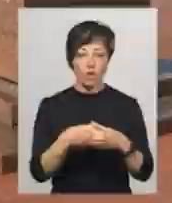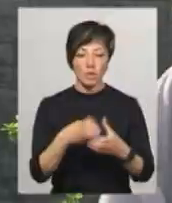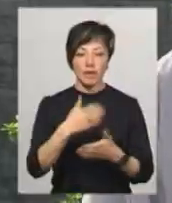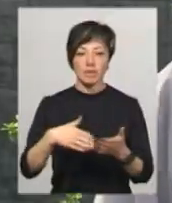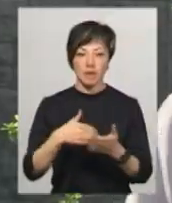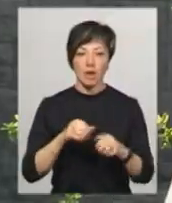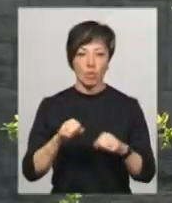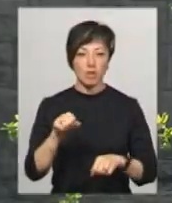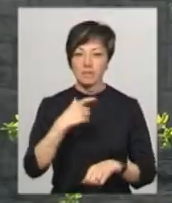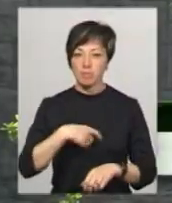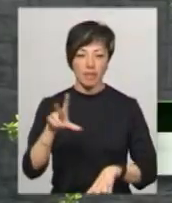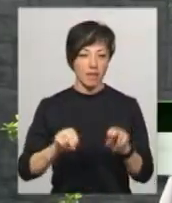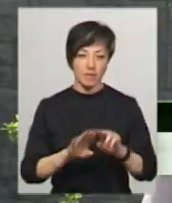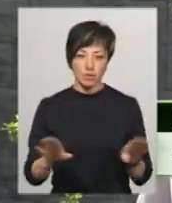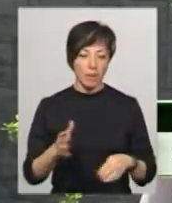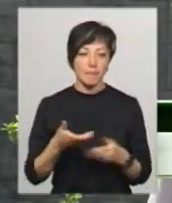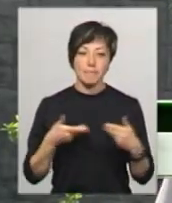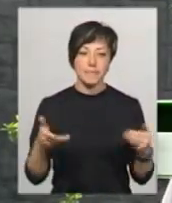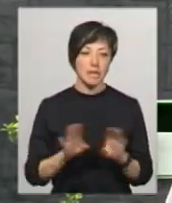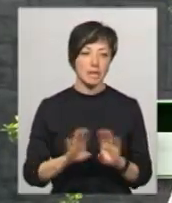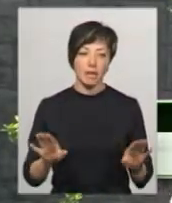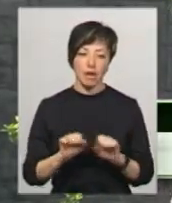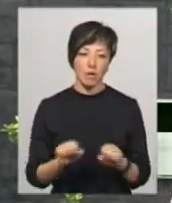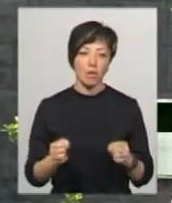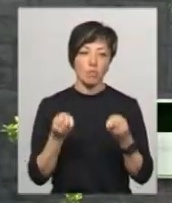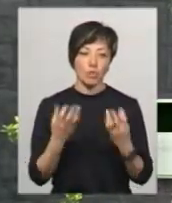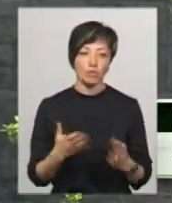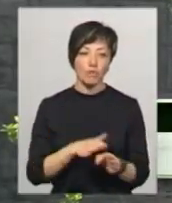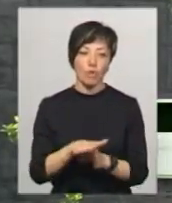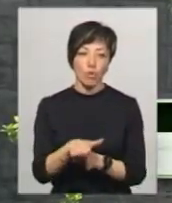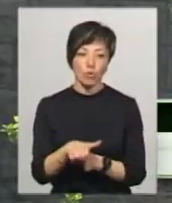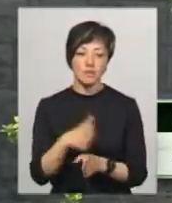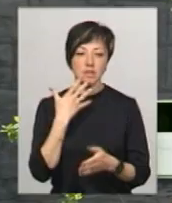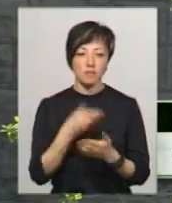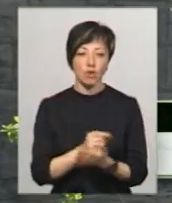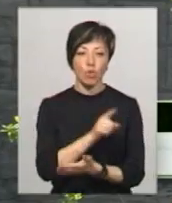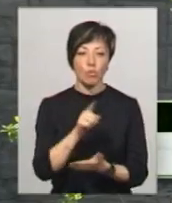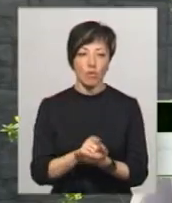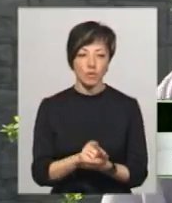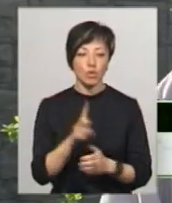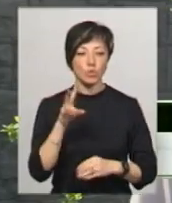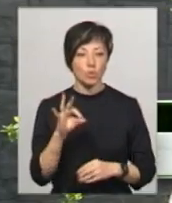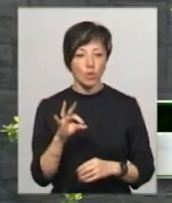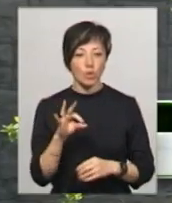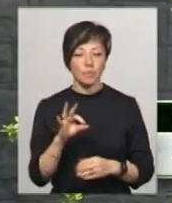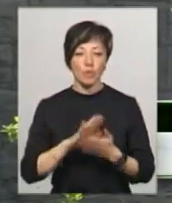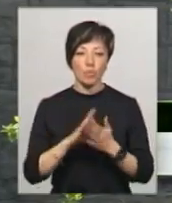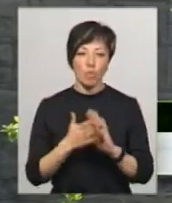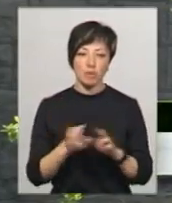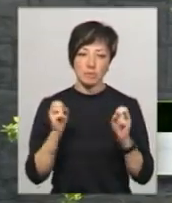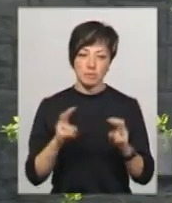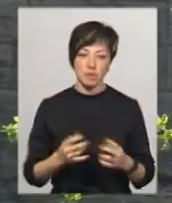каже, героєм себе не вважає. Ми не герої, ми просто виконували свій обов'язок, але в умовах